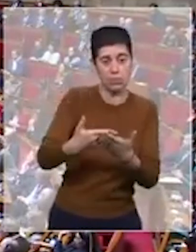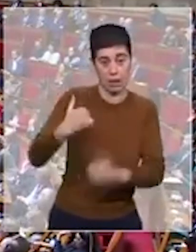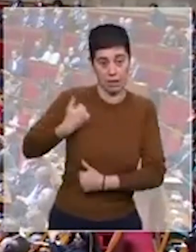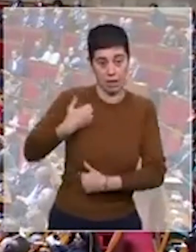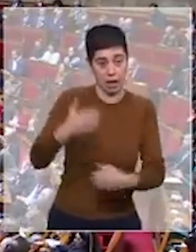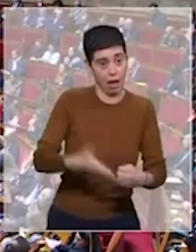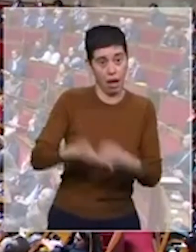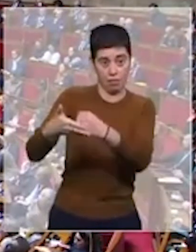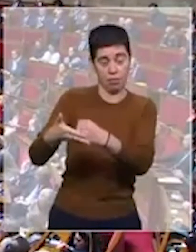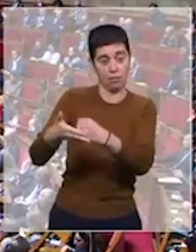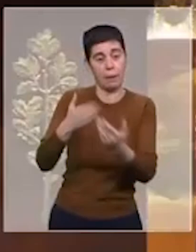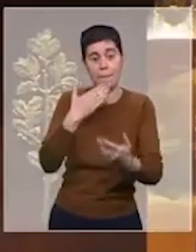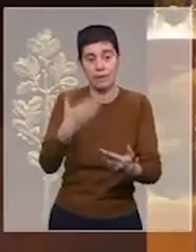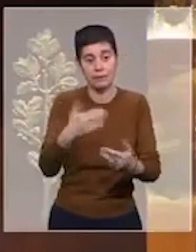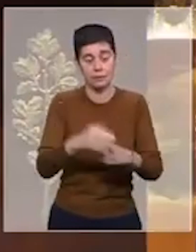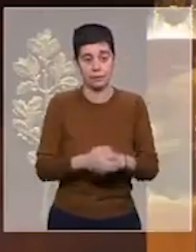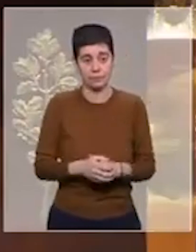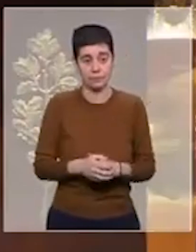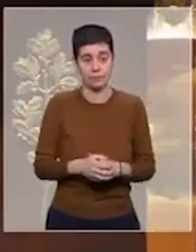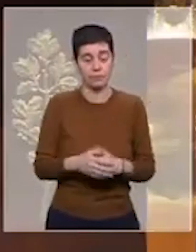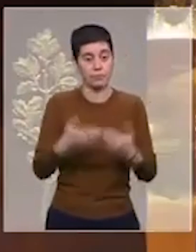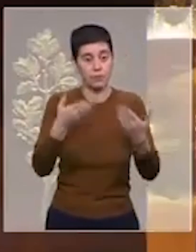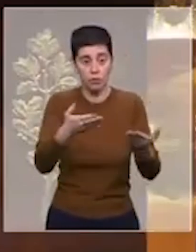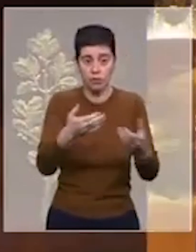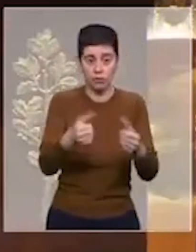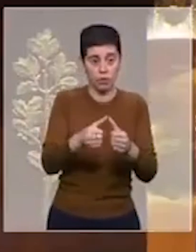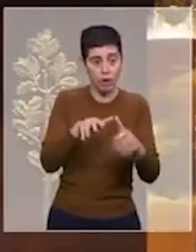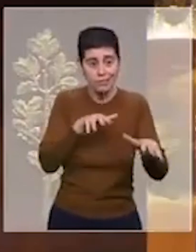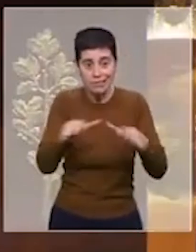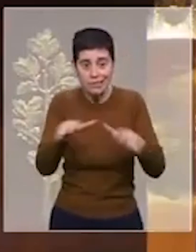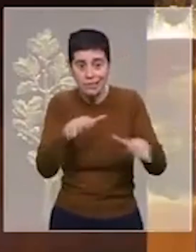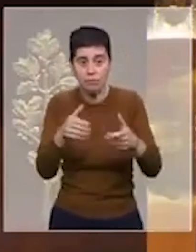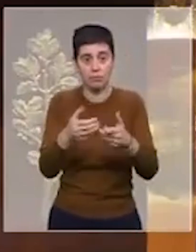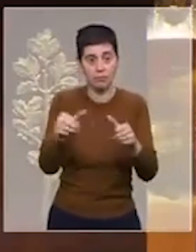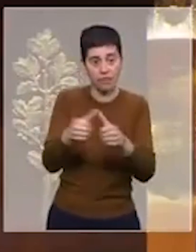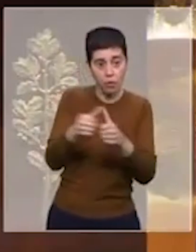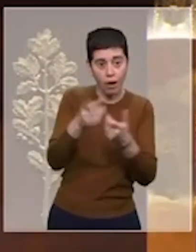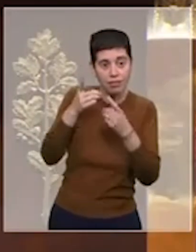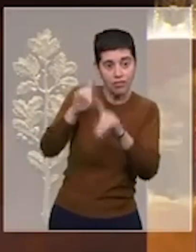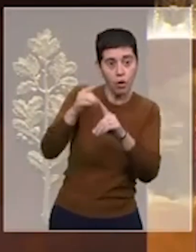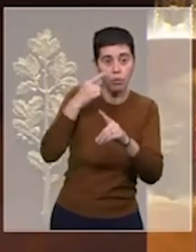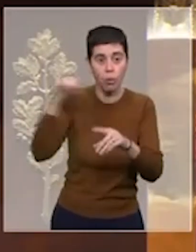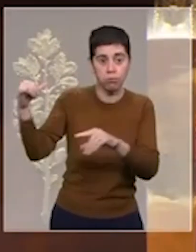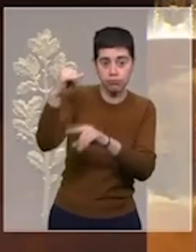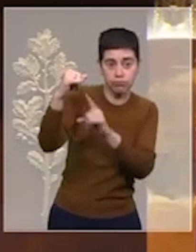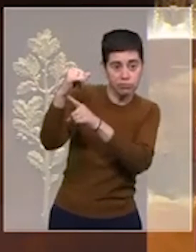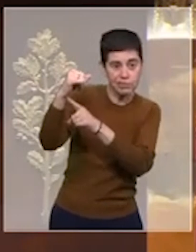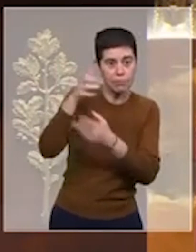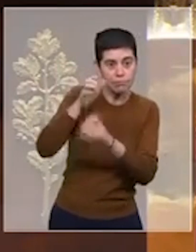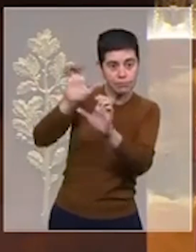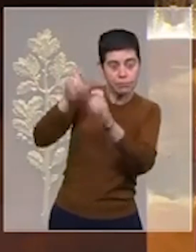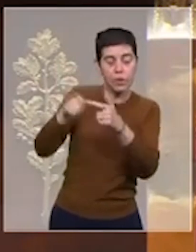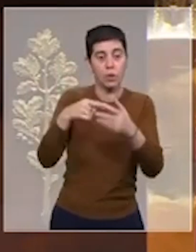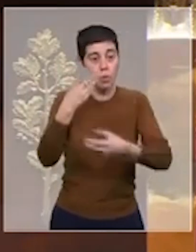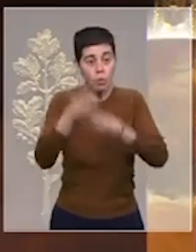Votre décision de renforcer l'Ukraine avec des systèmes de défense antiaérienne, de fournir les chars et